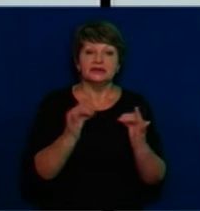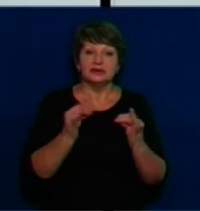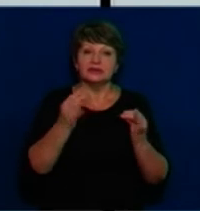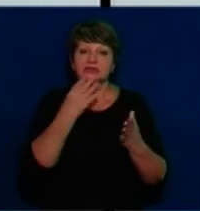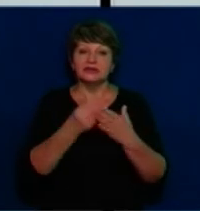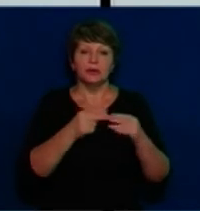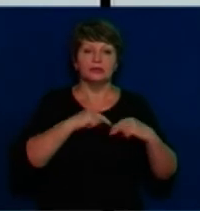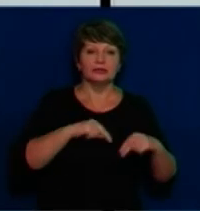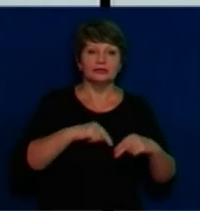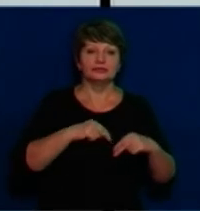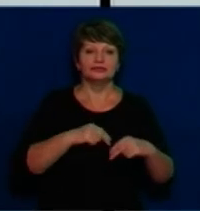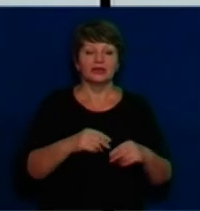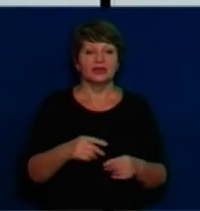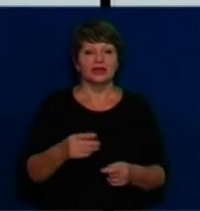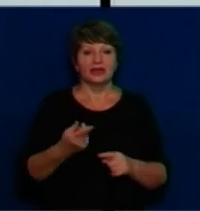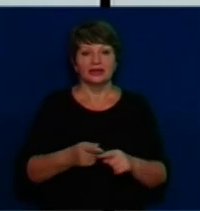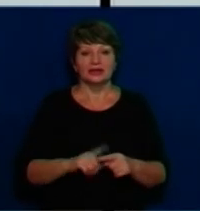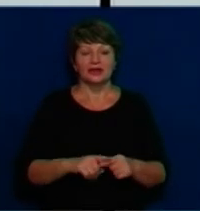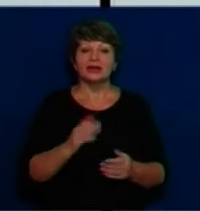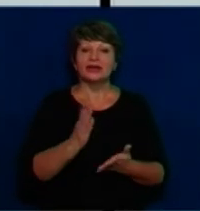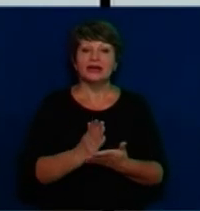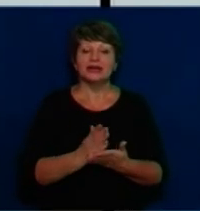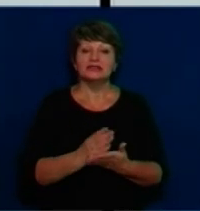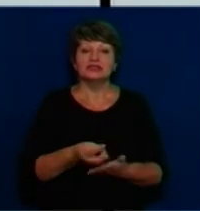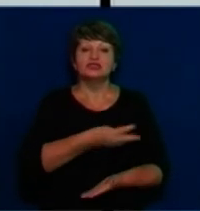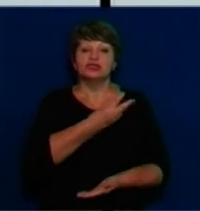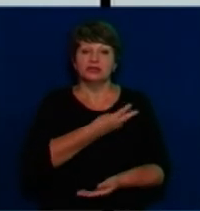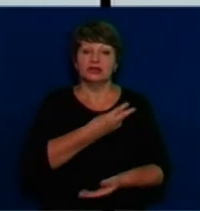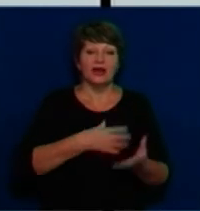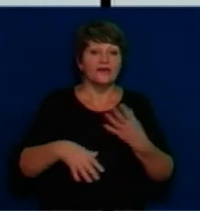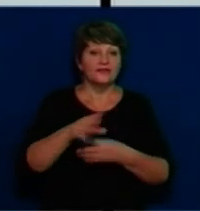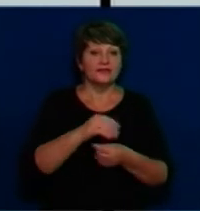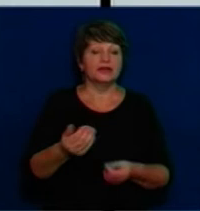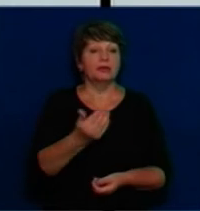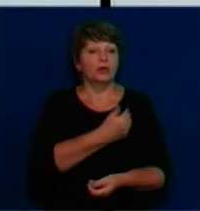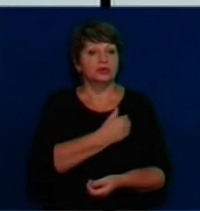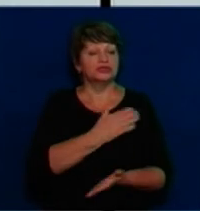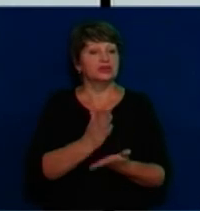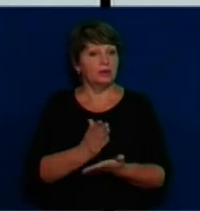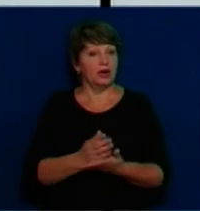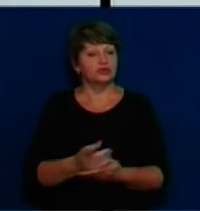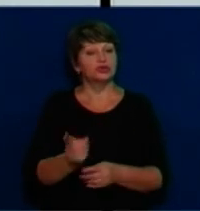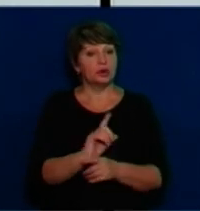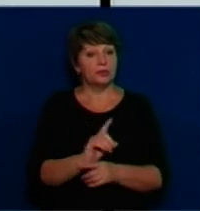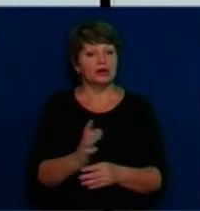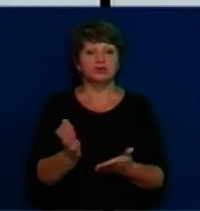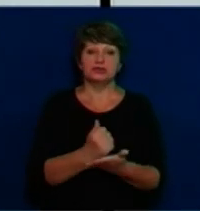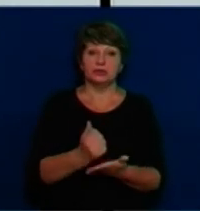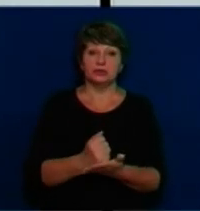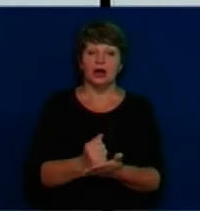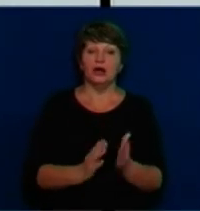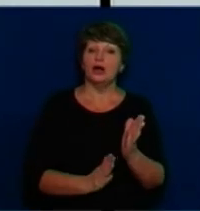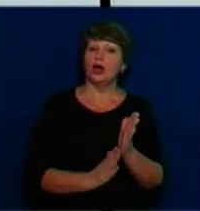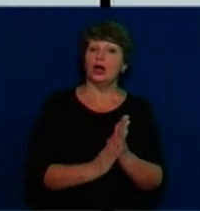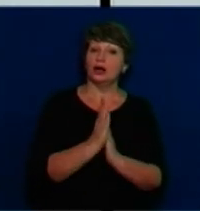всі хочуть. Ну, для цього є теж мотивація, яка. Всім хочеться мати нормальну зарплату, кар'єрний ріст. І всі в цьому